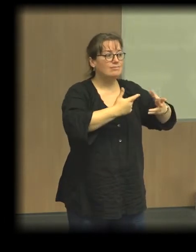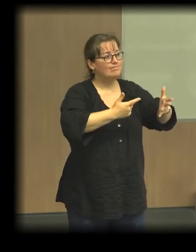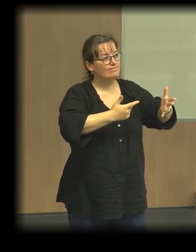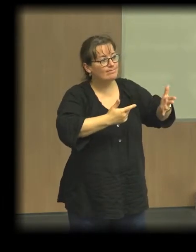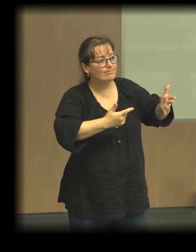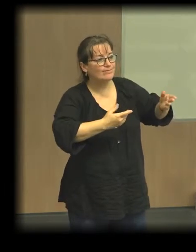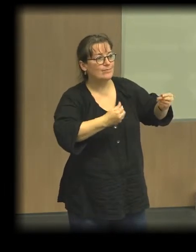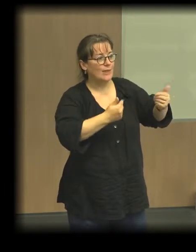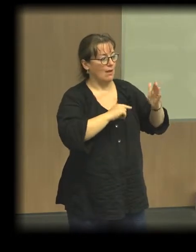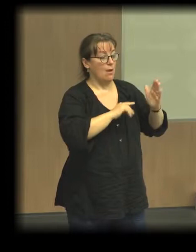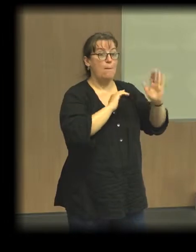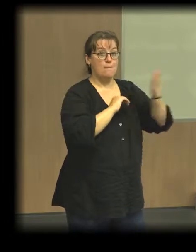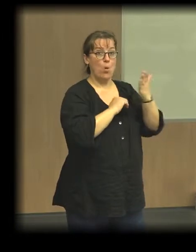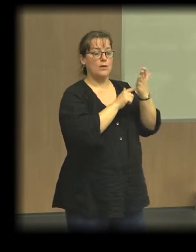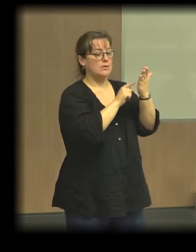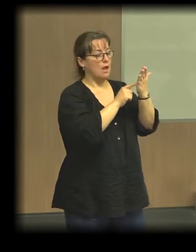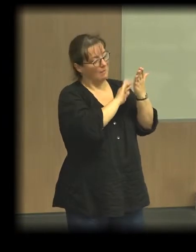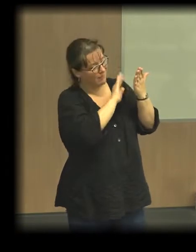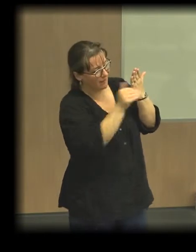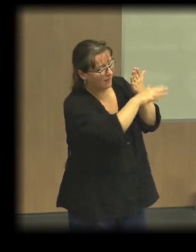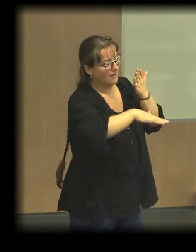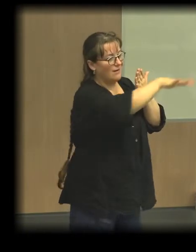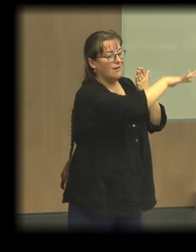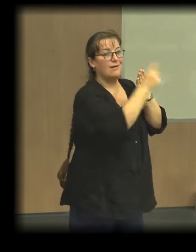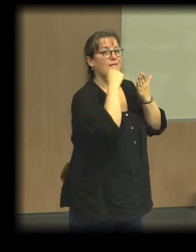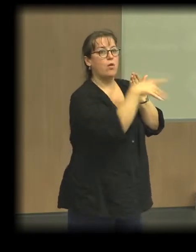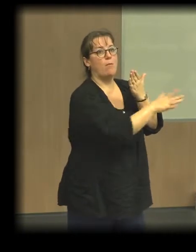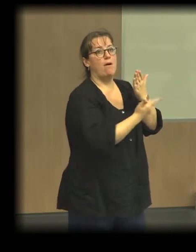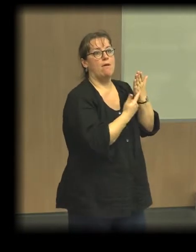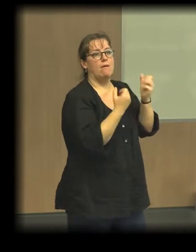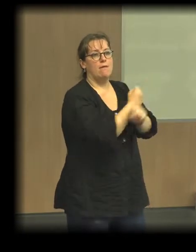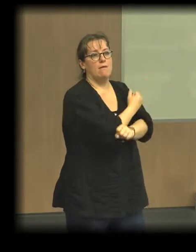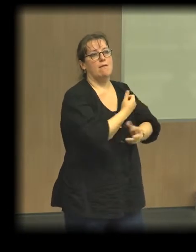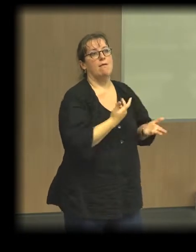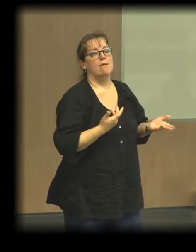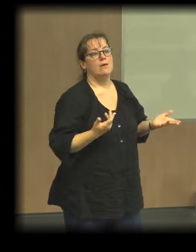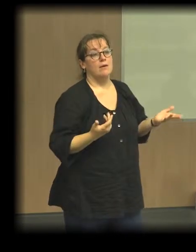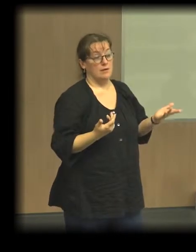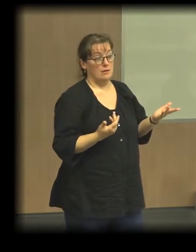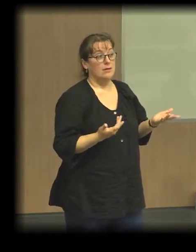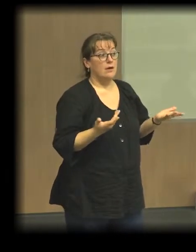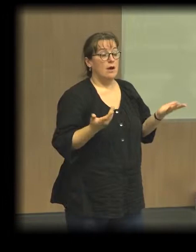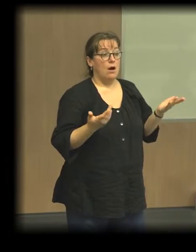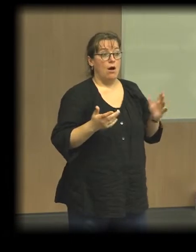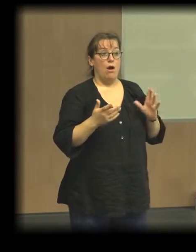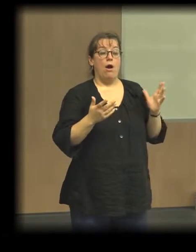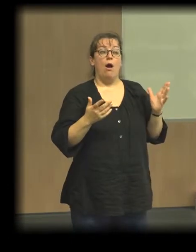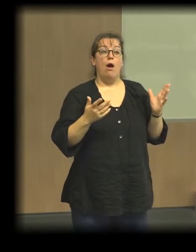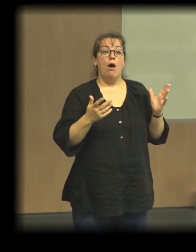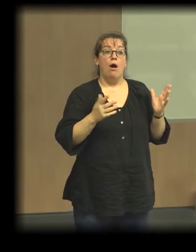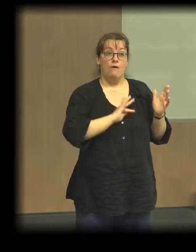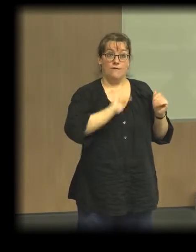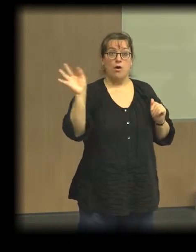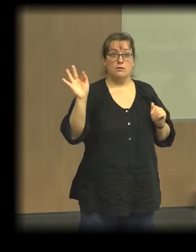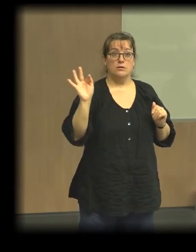la réalité de l'économie sociale et solidaire d'aujourd'hui. C'est-à-dire que 80% de l